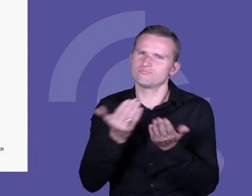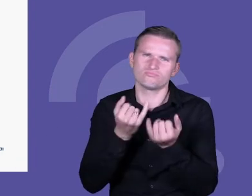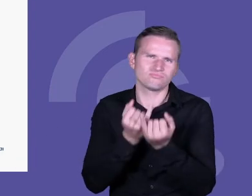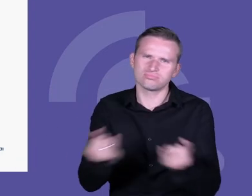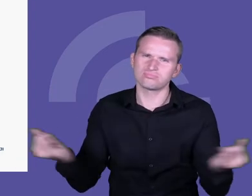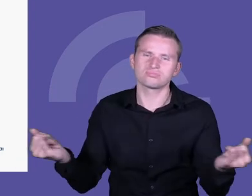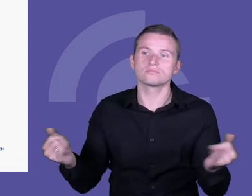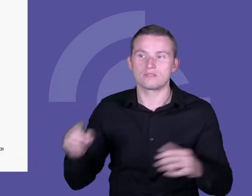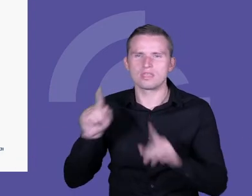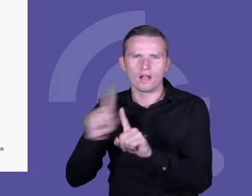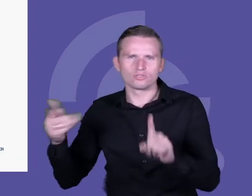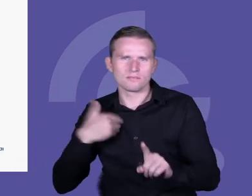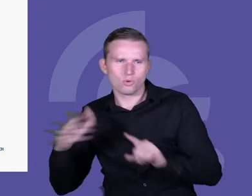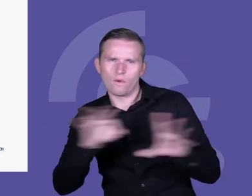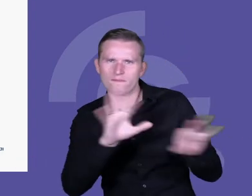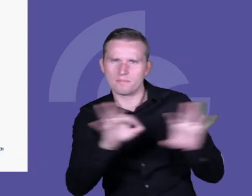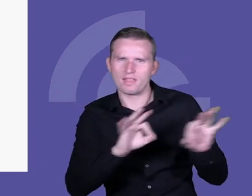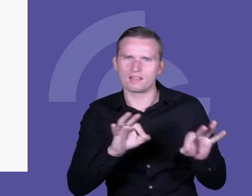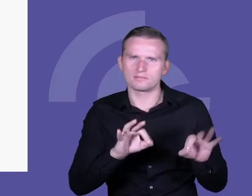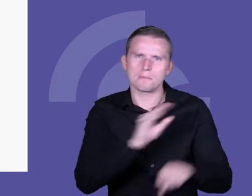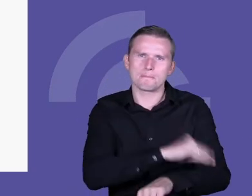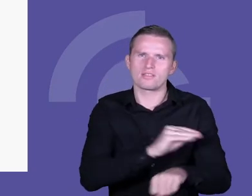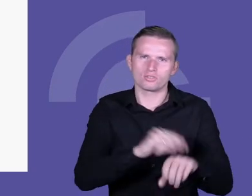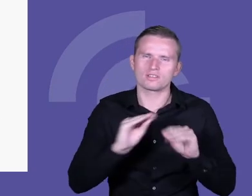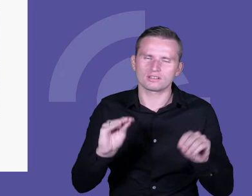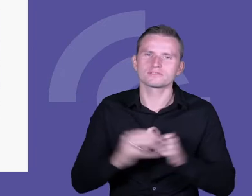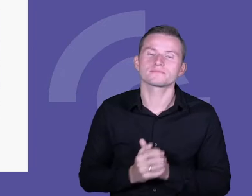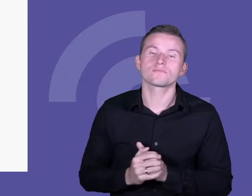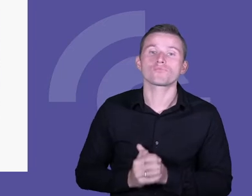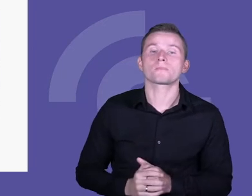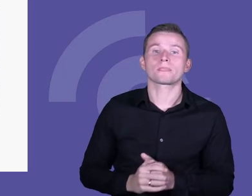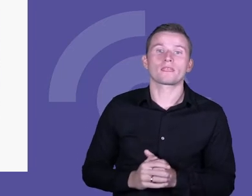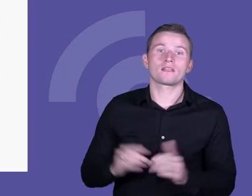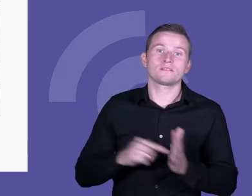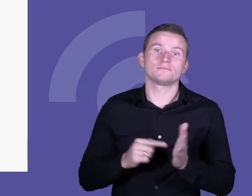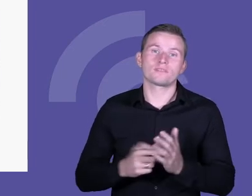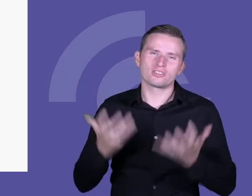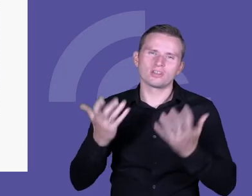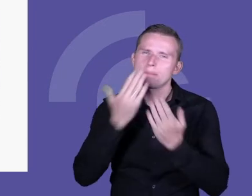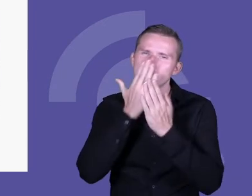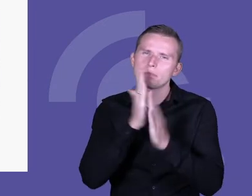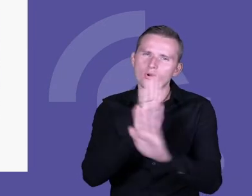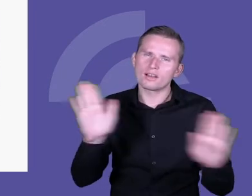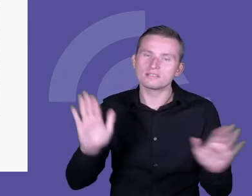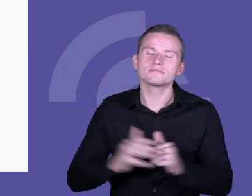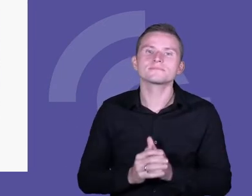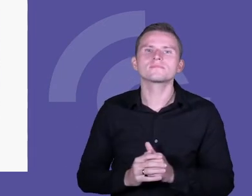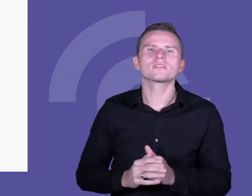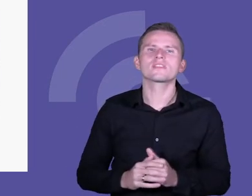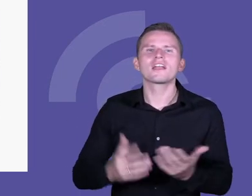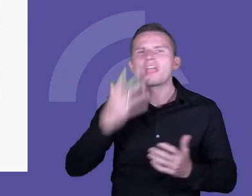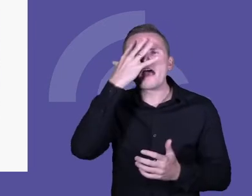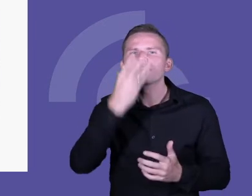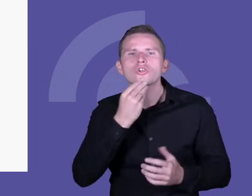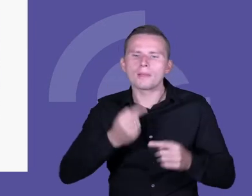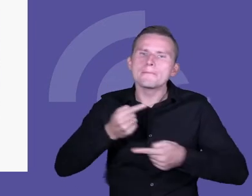dokonywali wyboru. I jeśli chciałabym Państwu pokazać, to jest dla mnie ważne, jak wyglądał ten proces